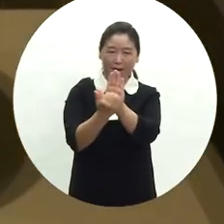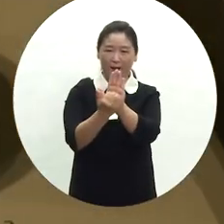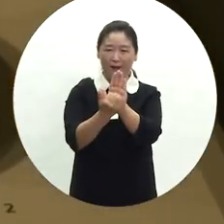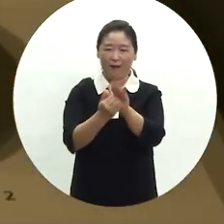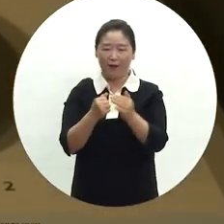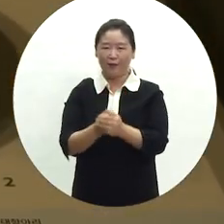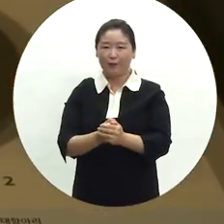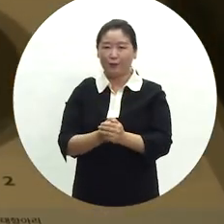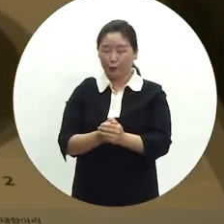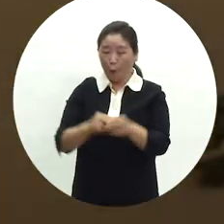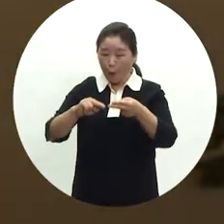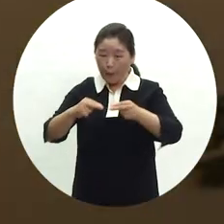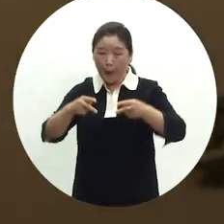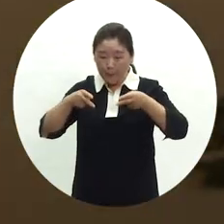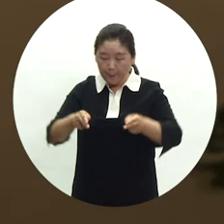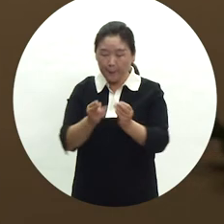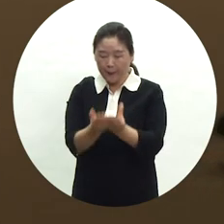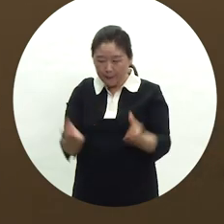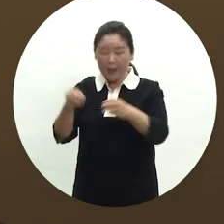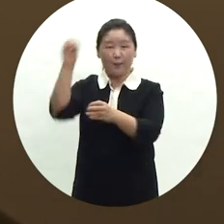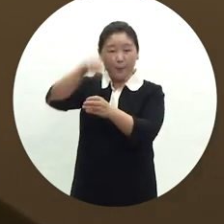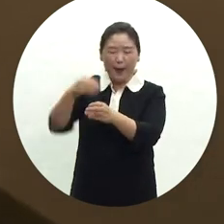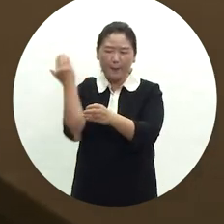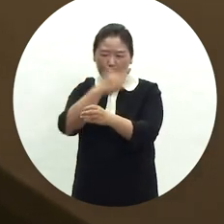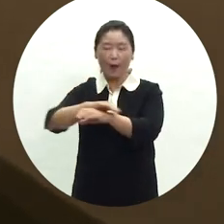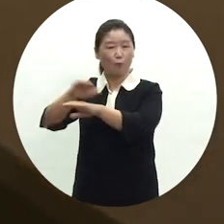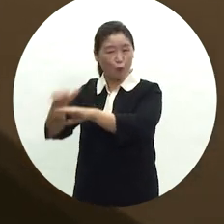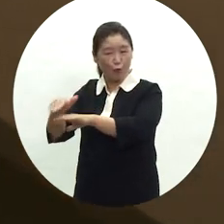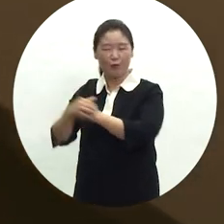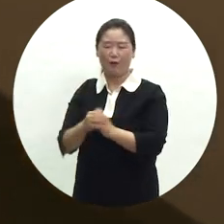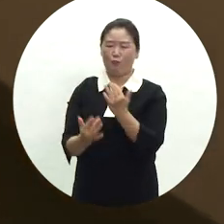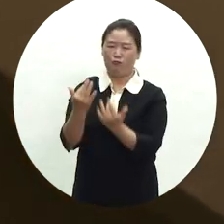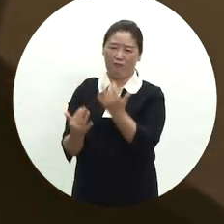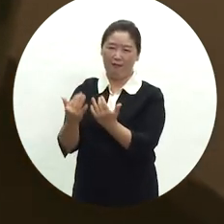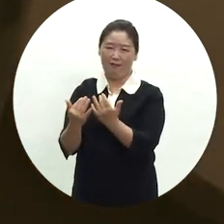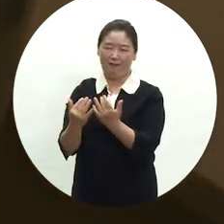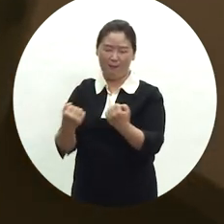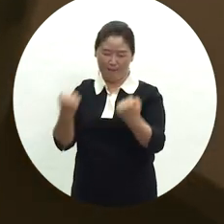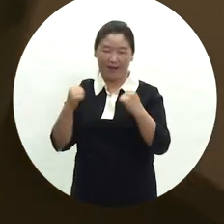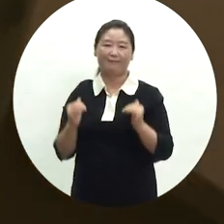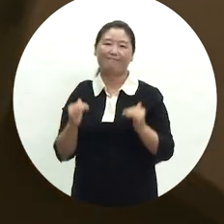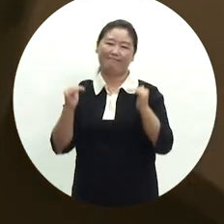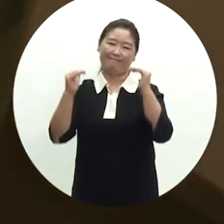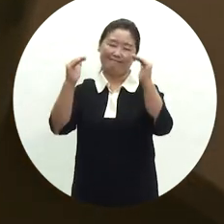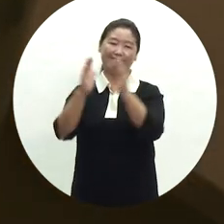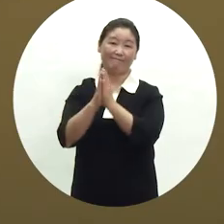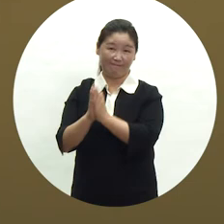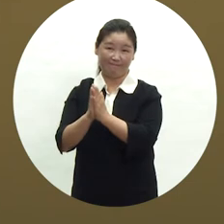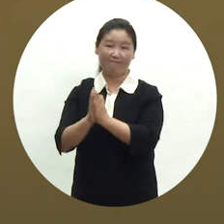태를 태양알이나 깨끗한 곳에 묶거나 불에 태워 아이가 잘 자라기를 기원하였습니다.